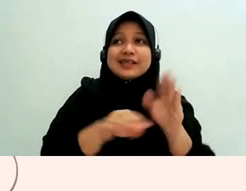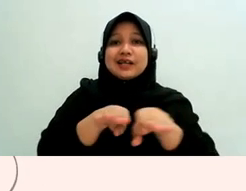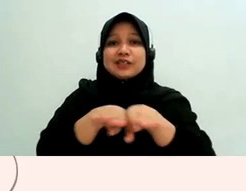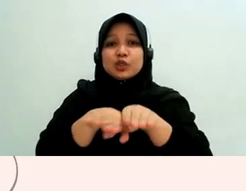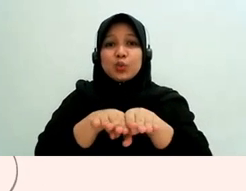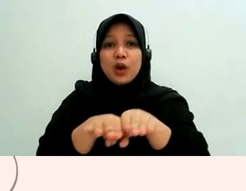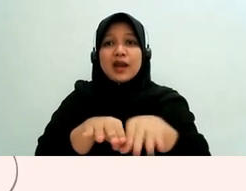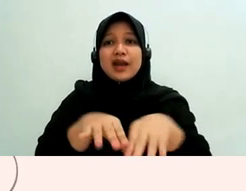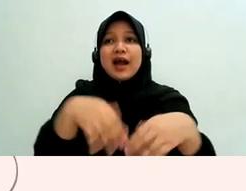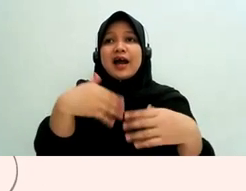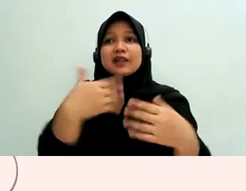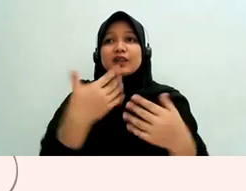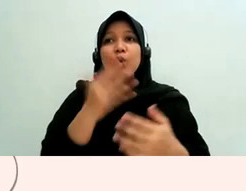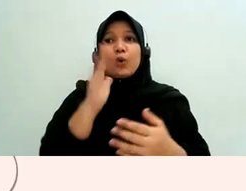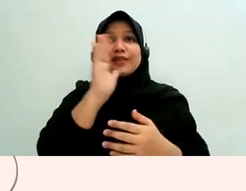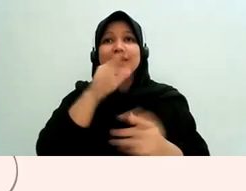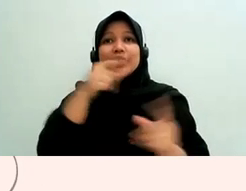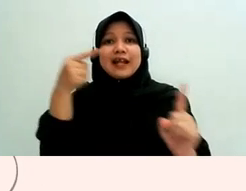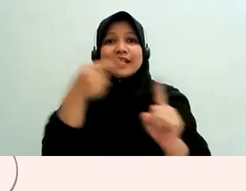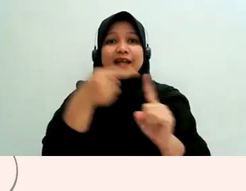kebijakan yang diharapkan